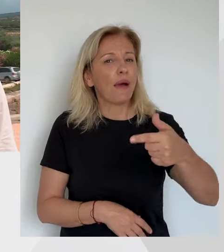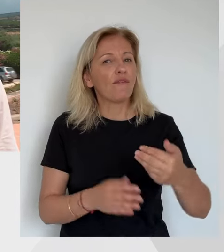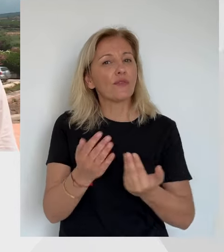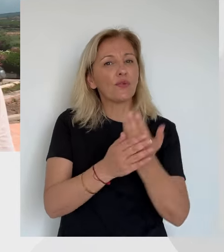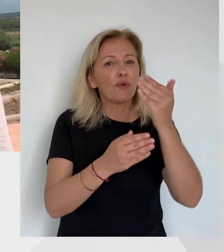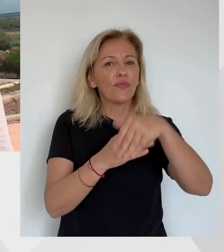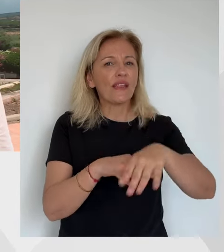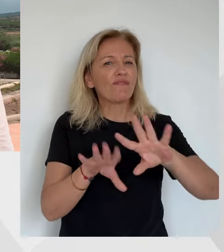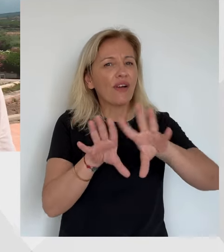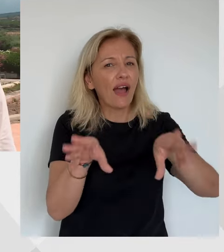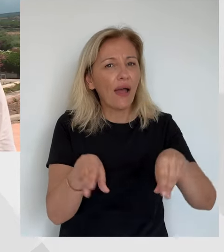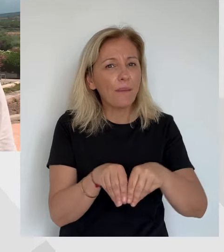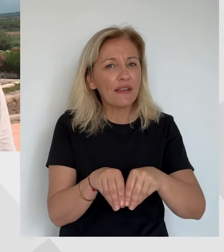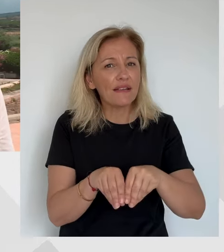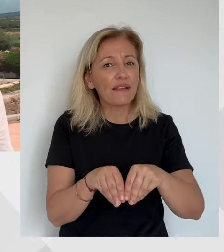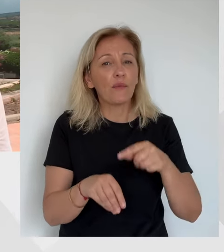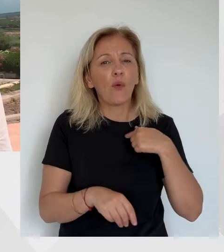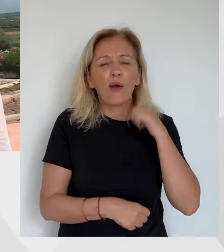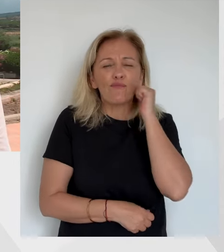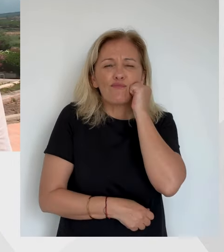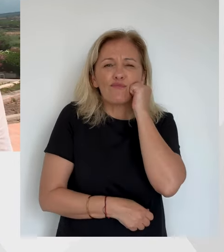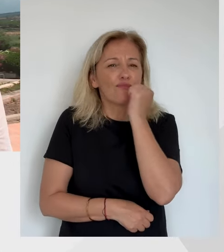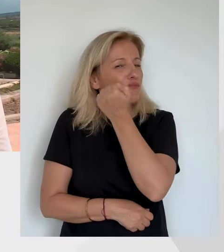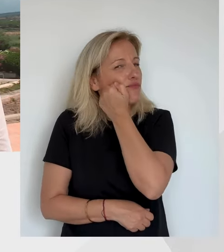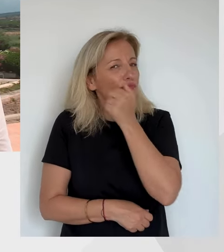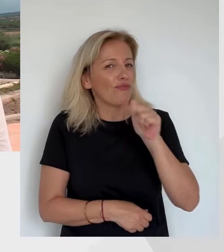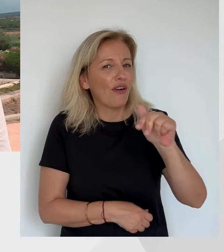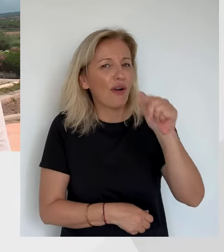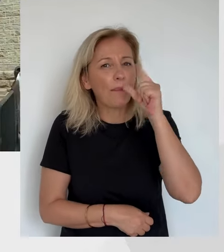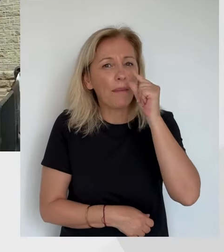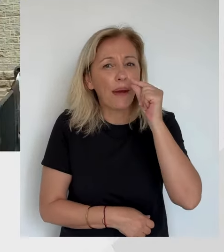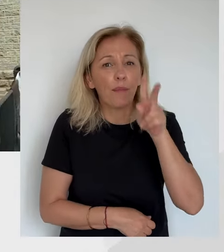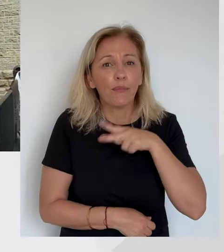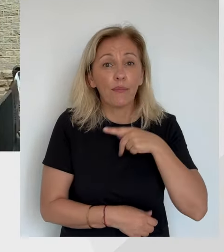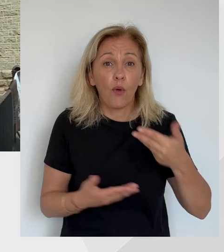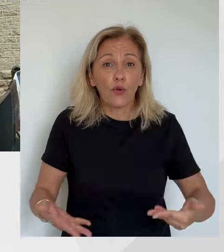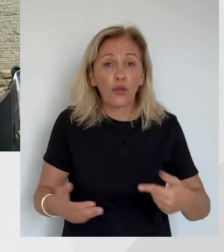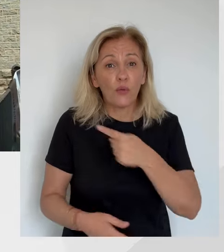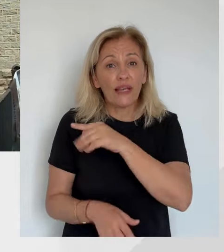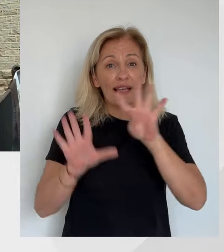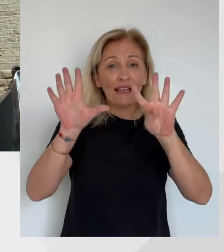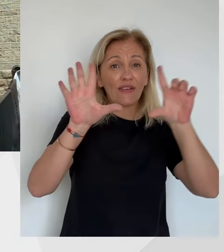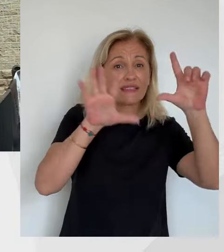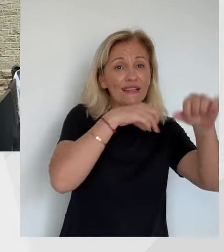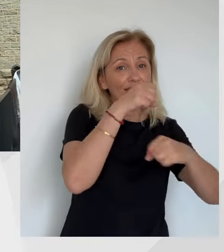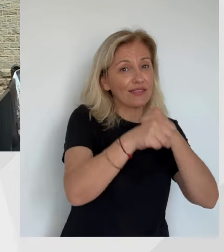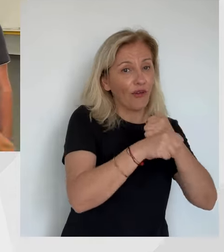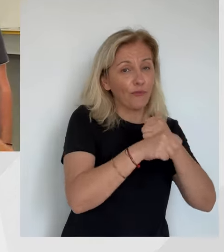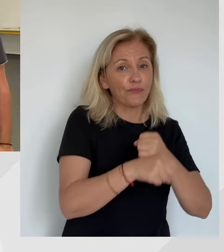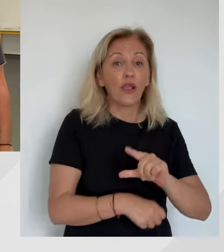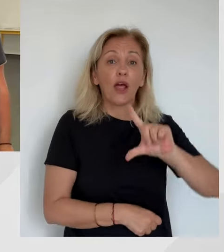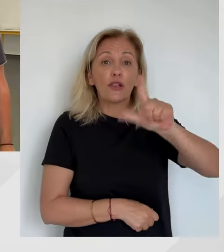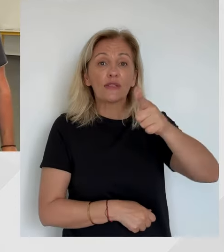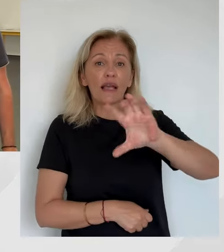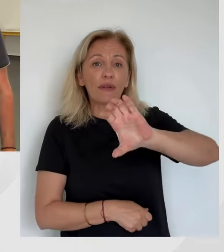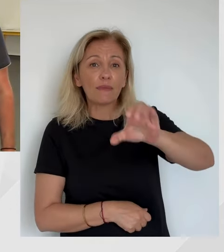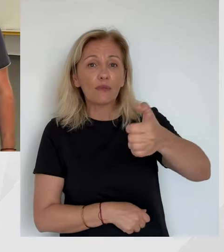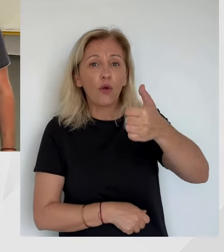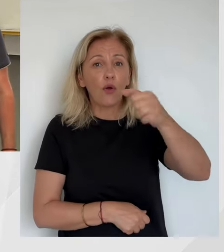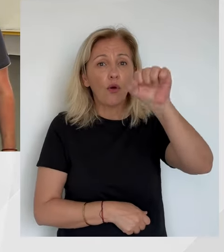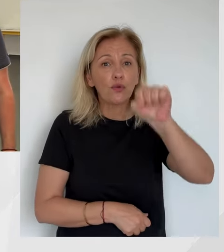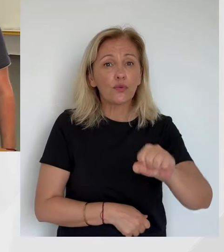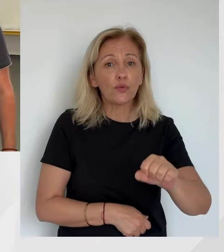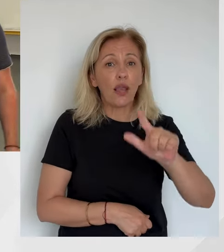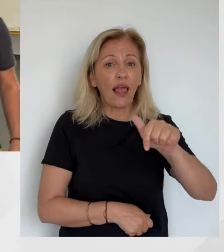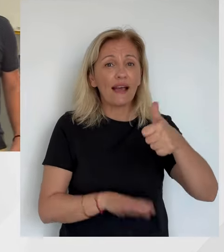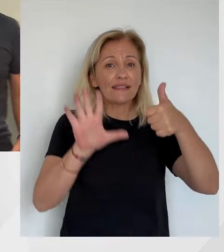papa, qui a 97 ans aujourd'hui. Donc voilà, ça fait partie de mes priorités de la journée. Pour rappel, dans la deuxième circonscription de Corse du Sud, ce sont 6